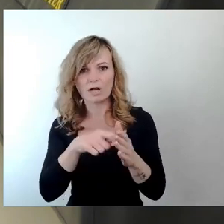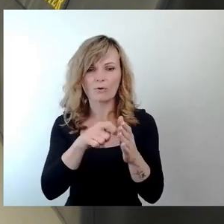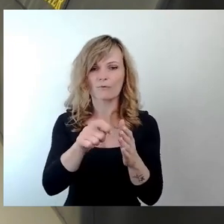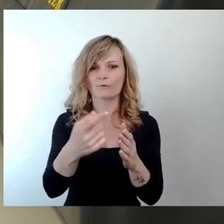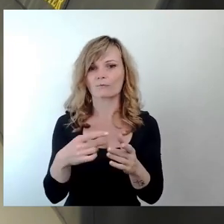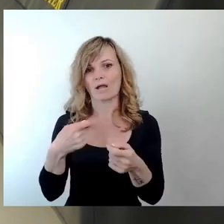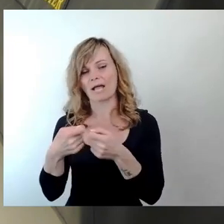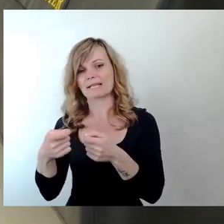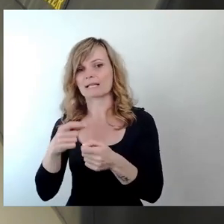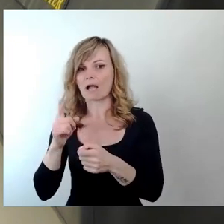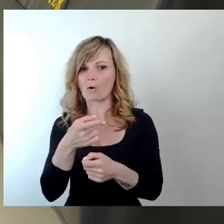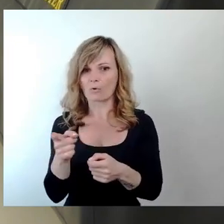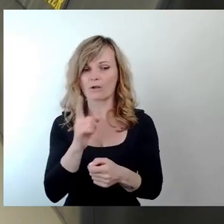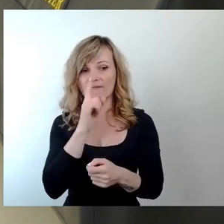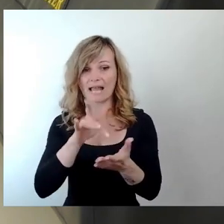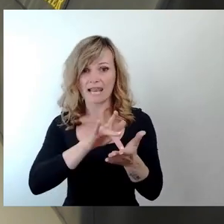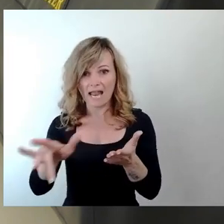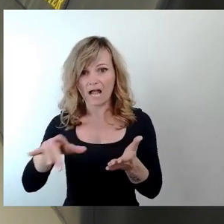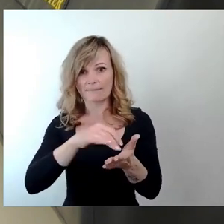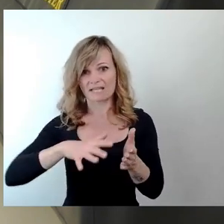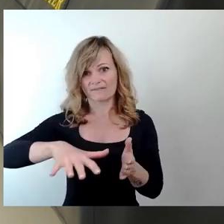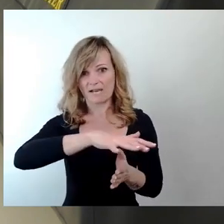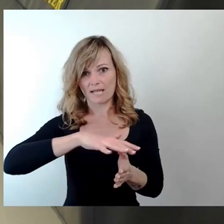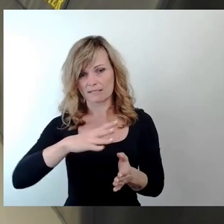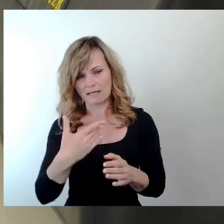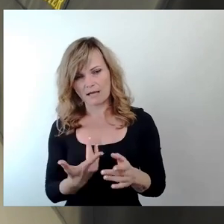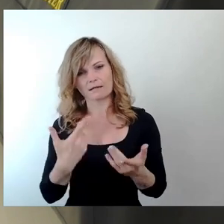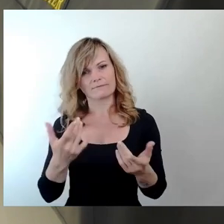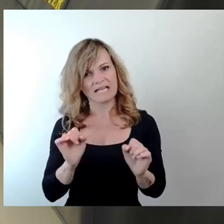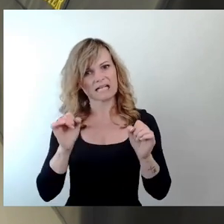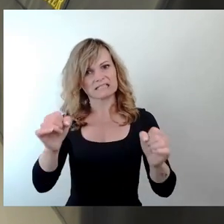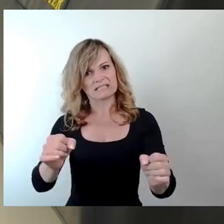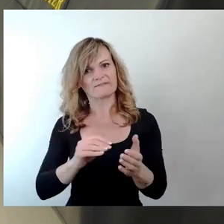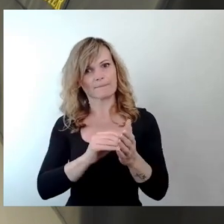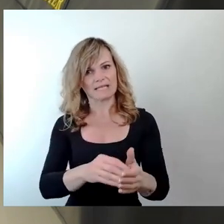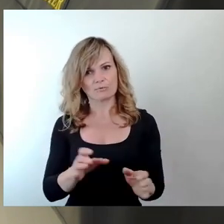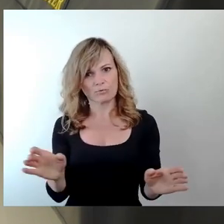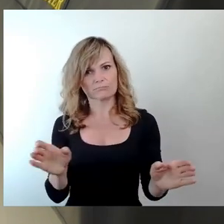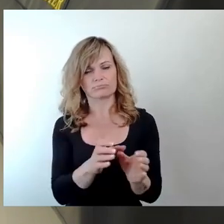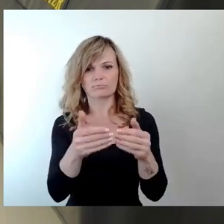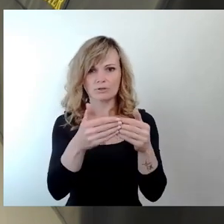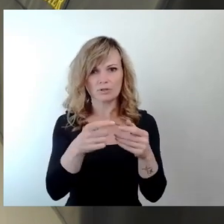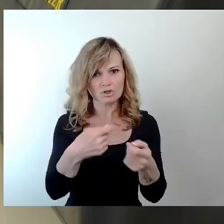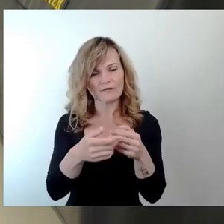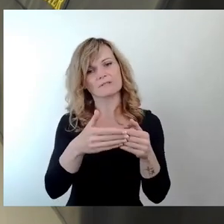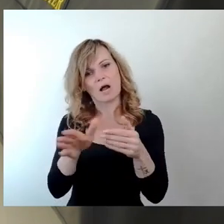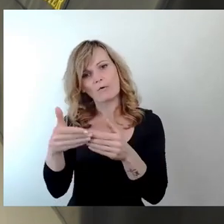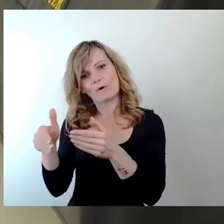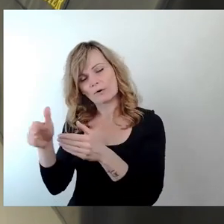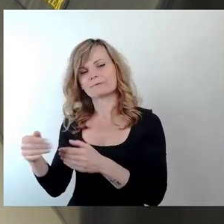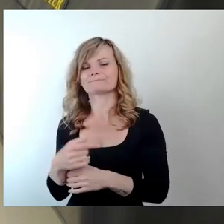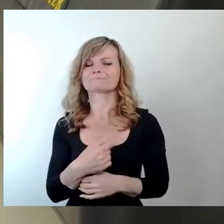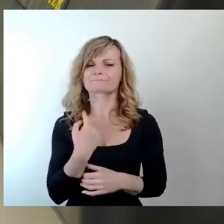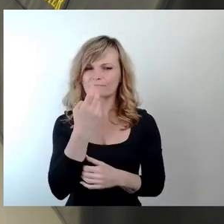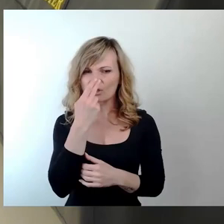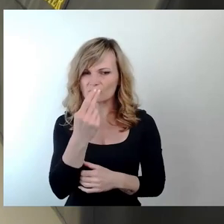Mietflächen gibt, um die aktiv auch voranzutreiben, dass sie wiederbelebt werden. Wir sorgen für eine Belebung der Innenstadt.